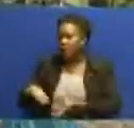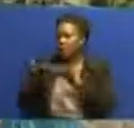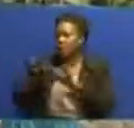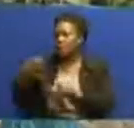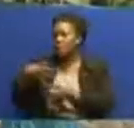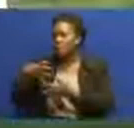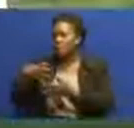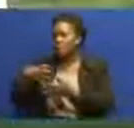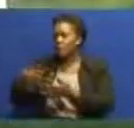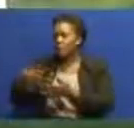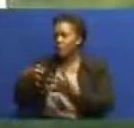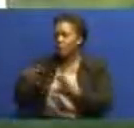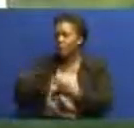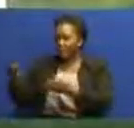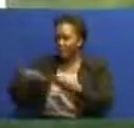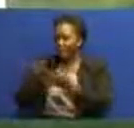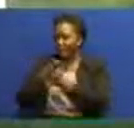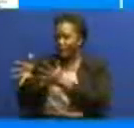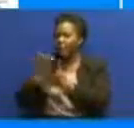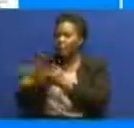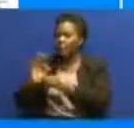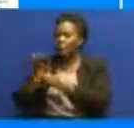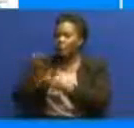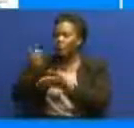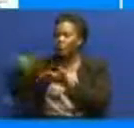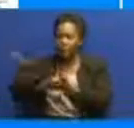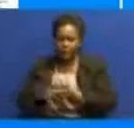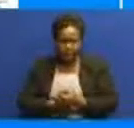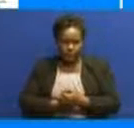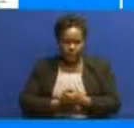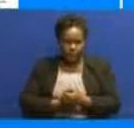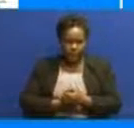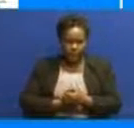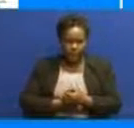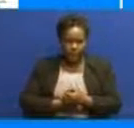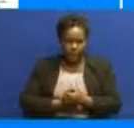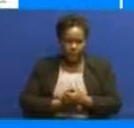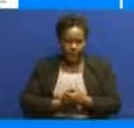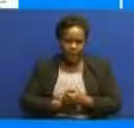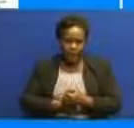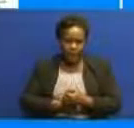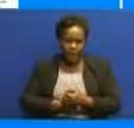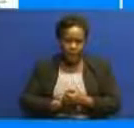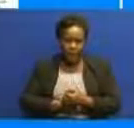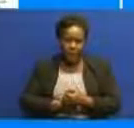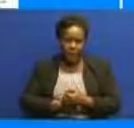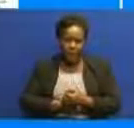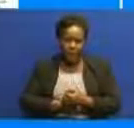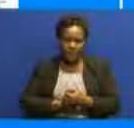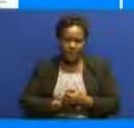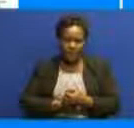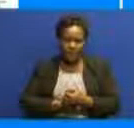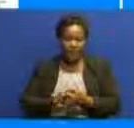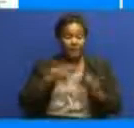anatoa fufanuzi juu ya malipu hayo kinachofanyika ni kumbalabla hizi hile ambazo nazitaji kwa katuo ndio nazitua na